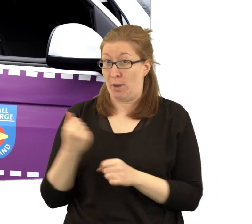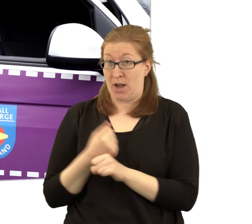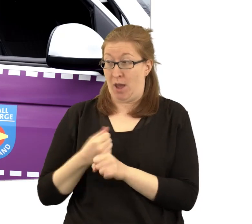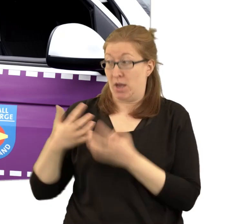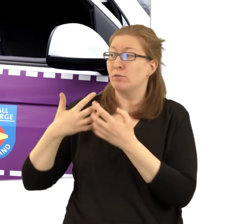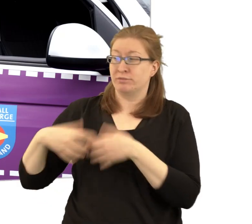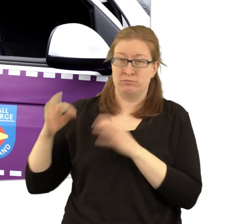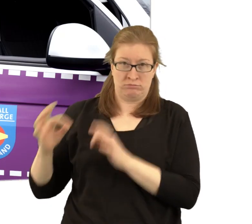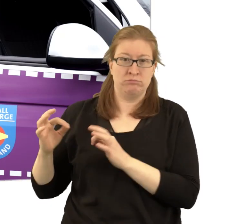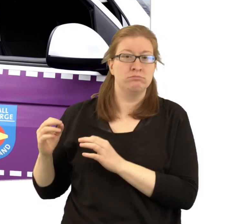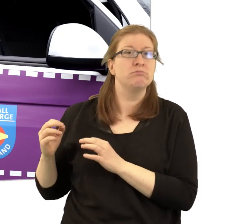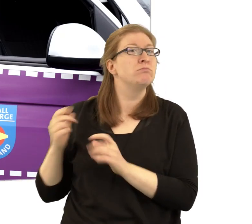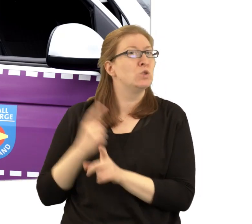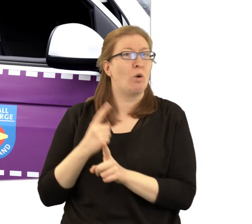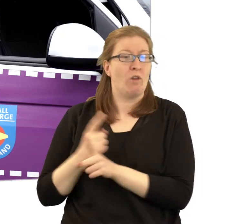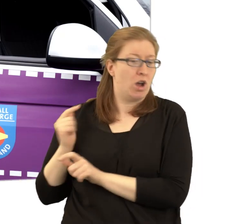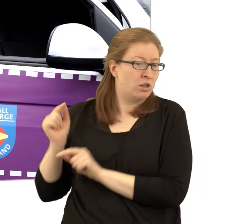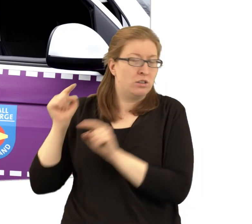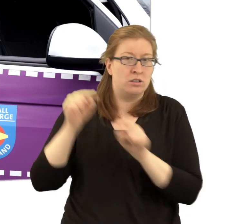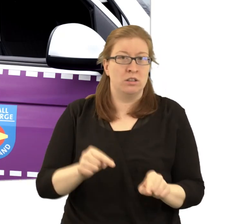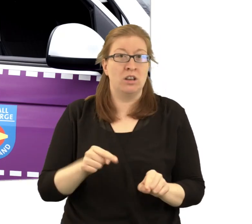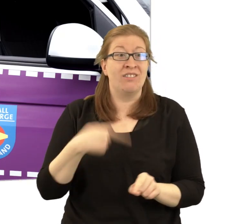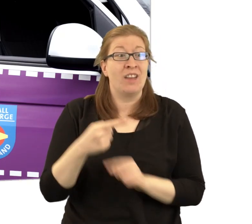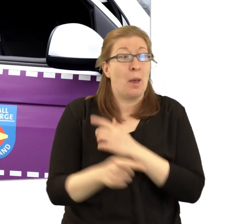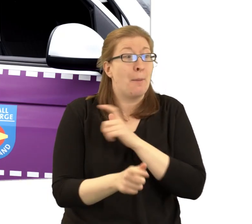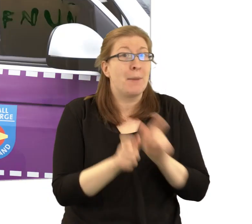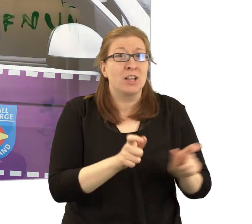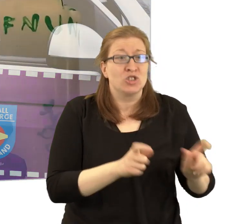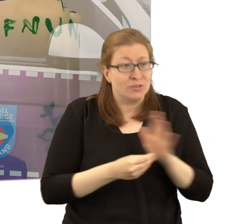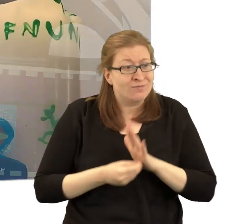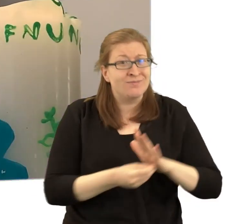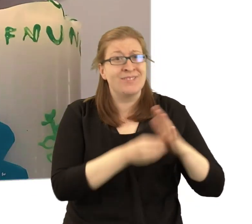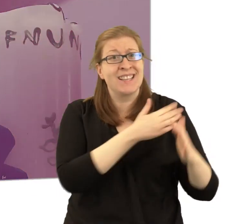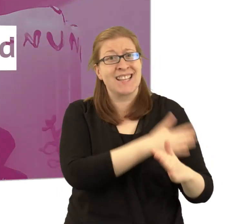Also wenn Kirche nicht bei solchen Menschen ist, dann weiß ich nicht, wo sie sonst sind. Vielen Dank.